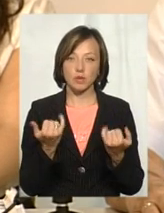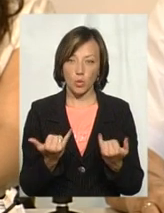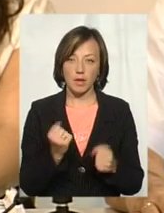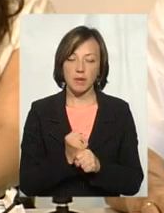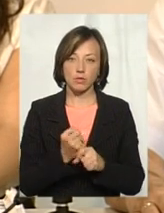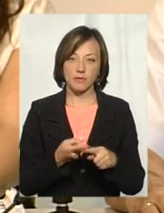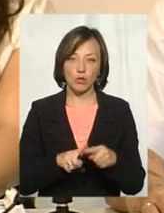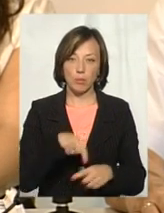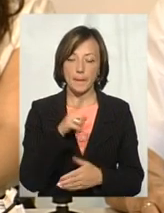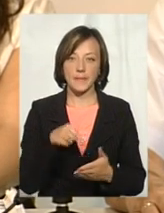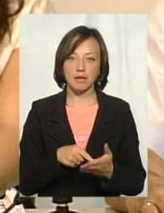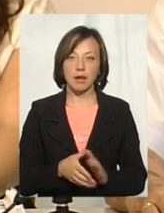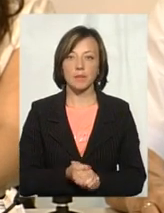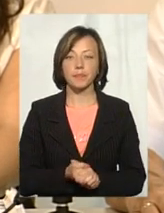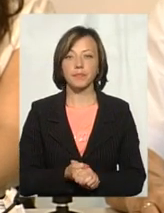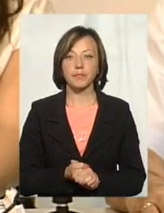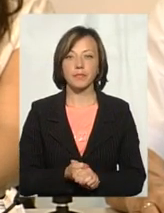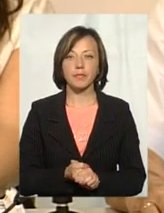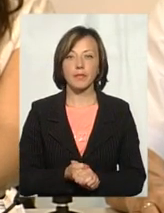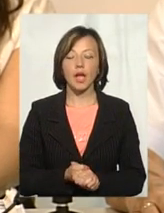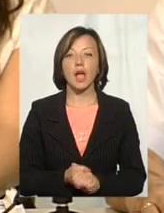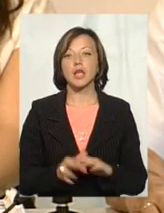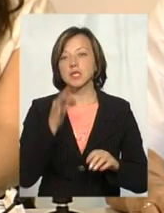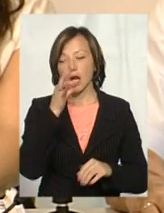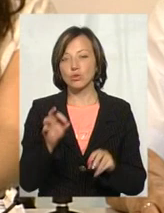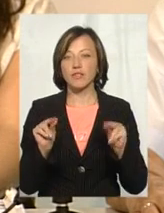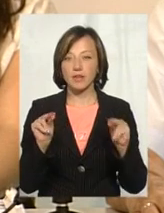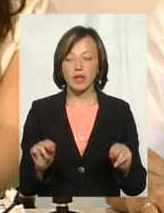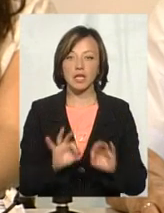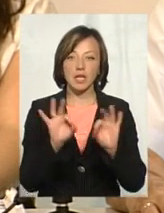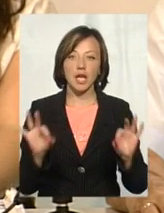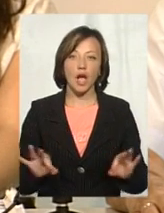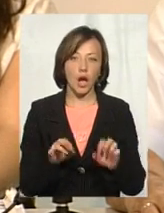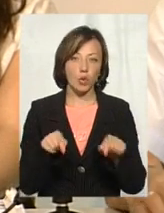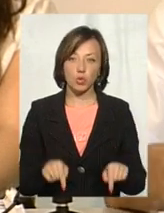питанні. Скажу відверто, що ніякого тут